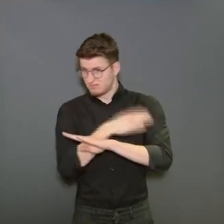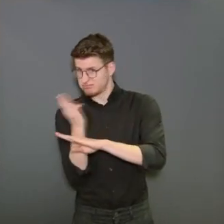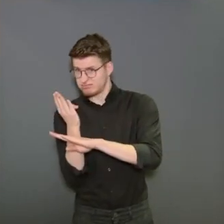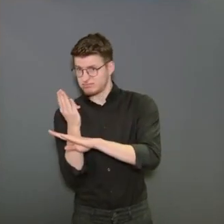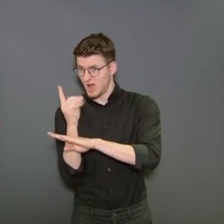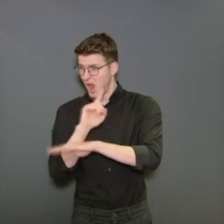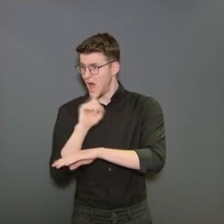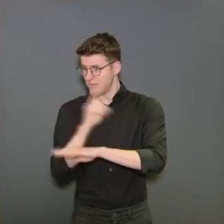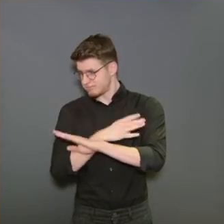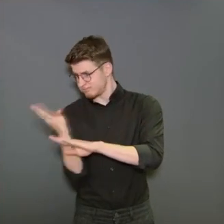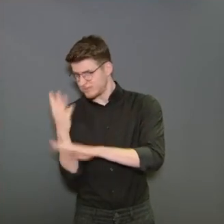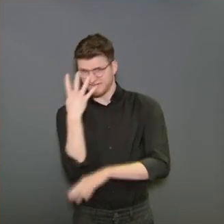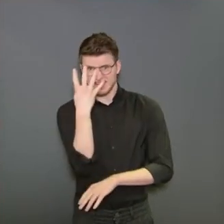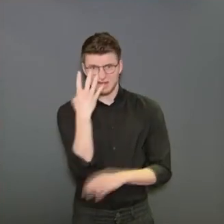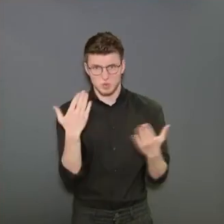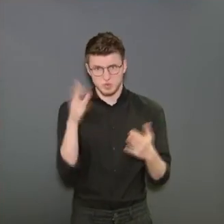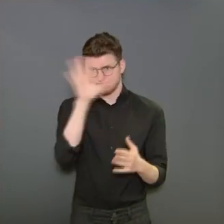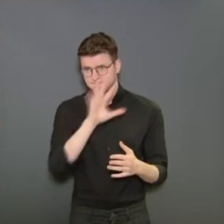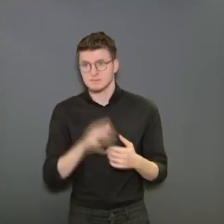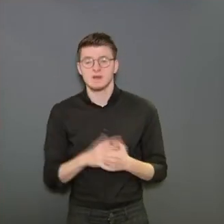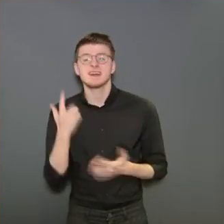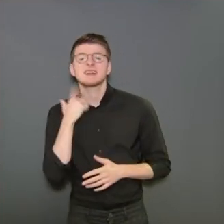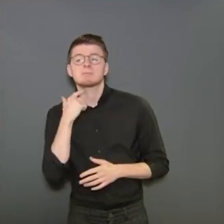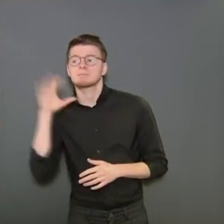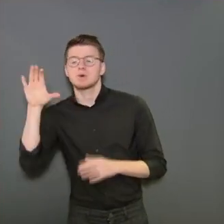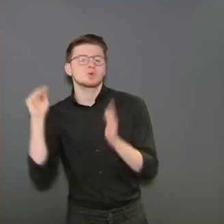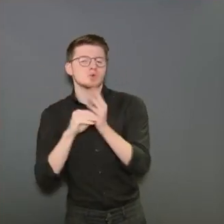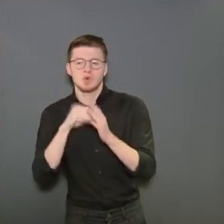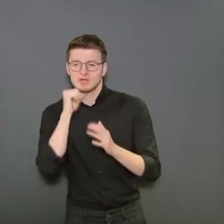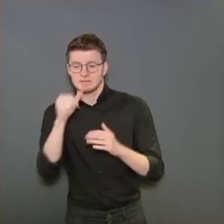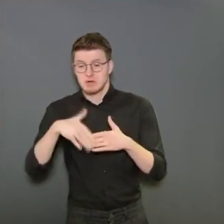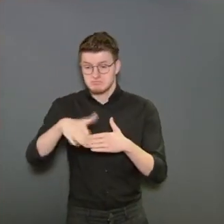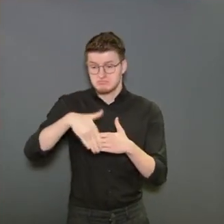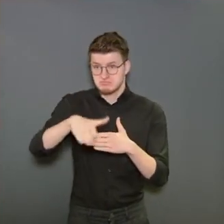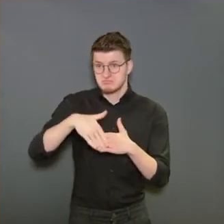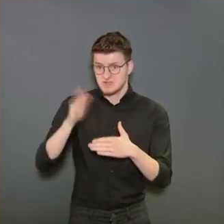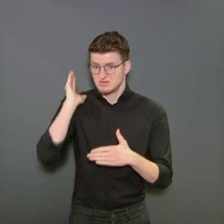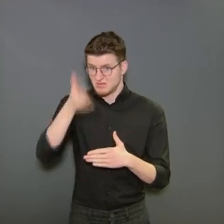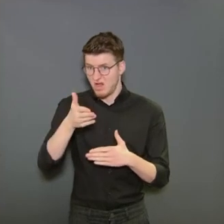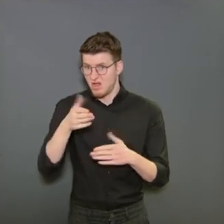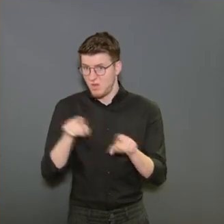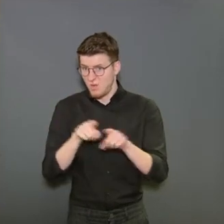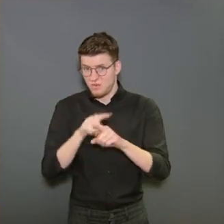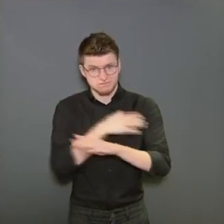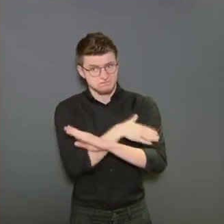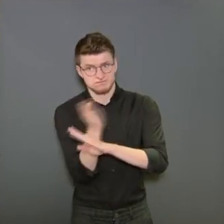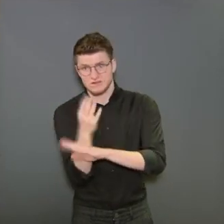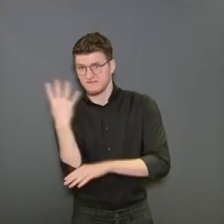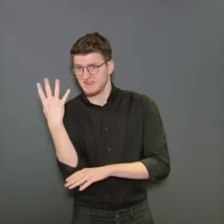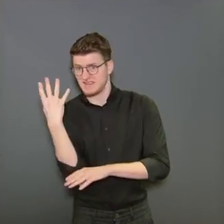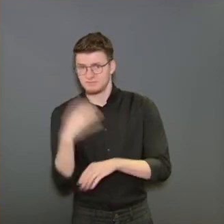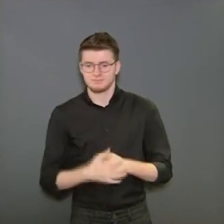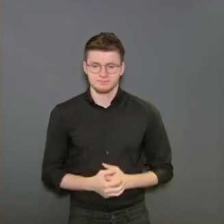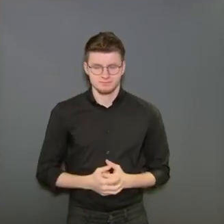cas, la province du Limbourg ne fait pas partie de ce groupe en niveau 4, mais les